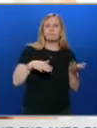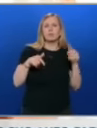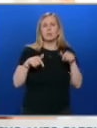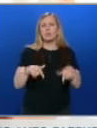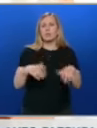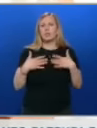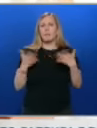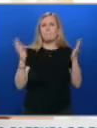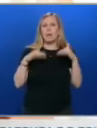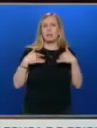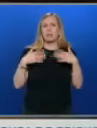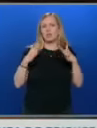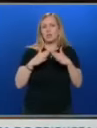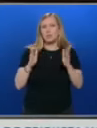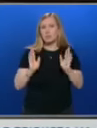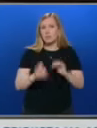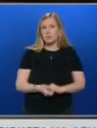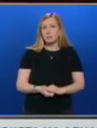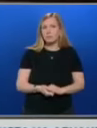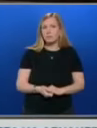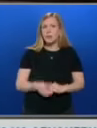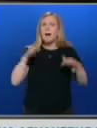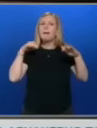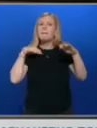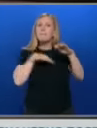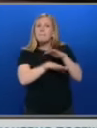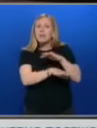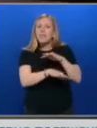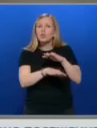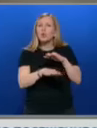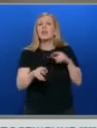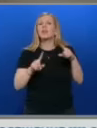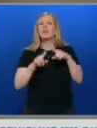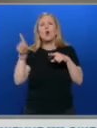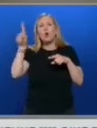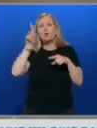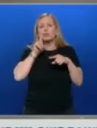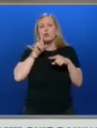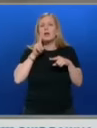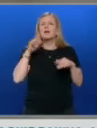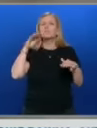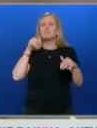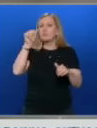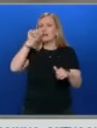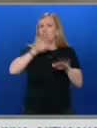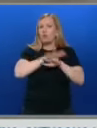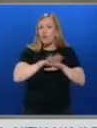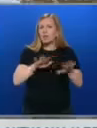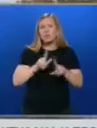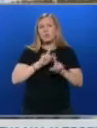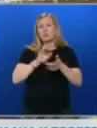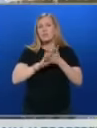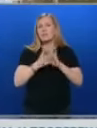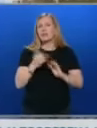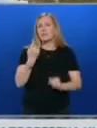Това е напрашен и падне къщата. Мазето на Тодор е наводнено, но възрастният човек не може да се справи сам. Ще разчитам